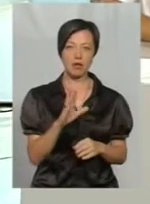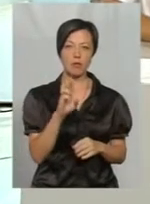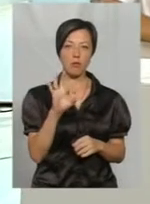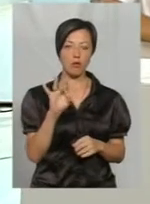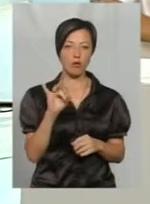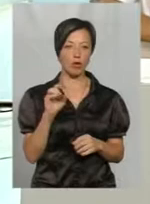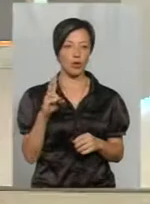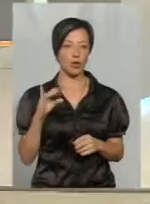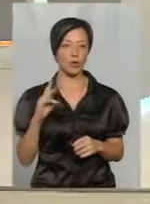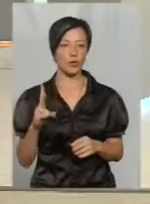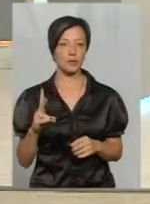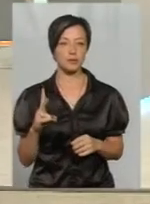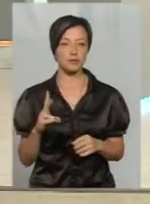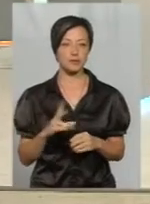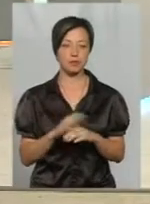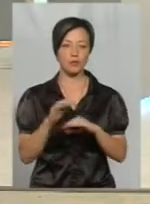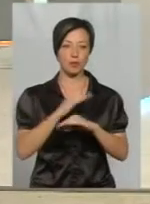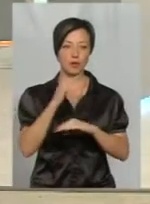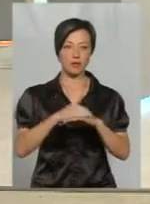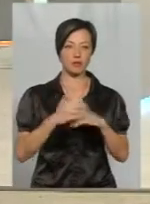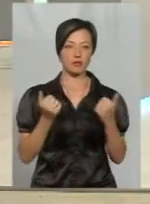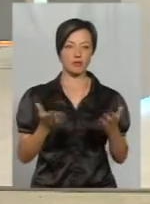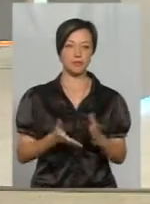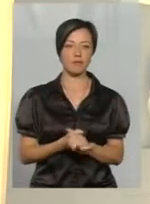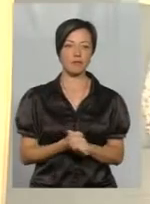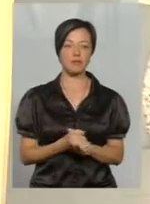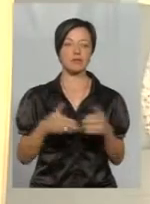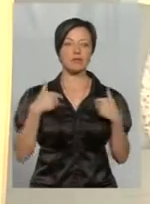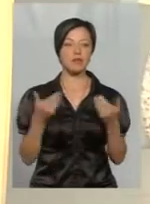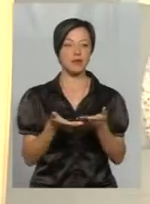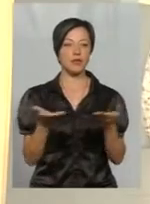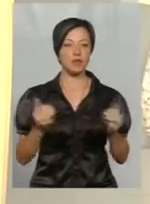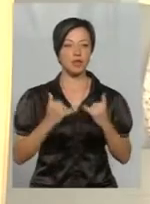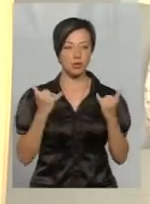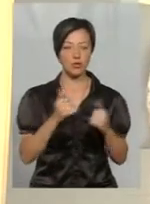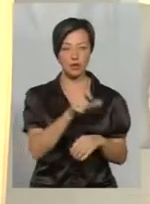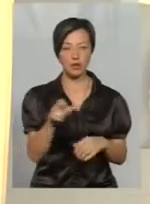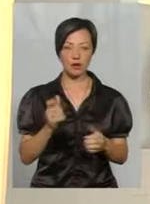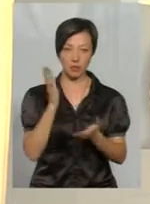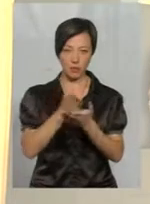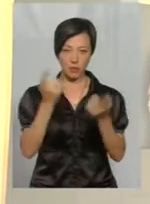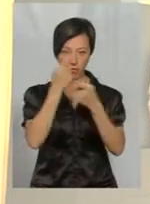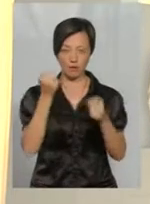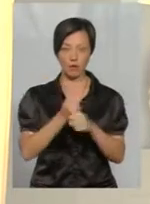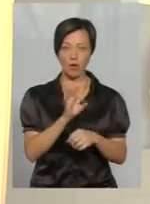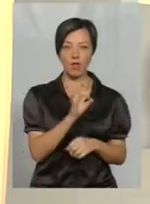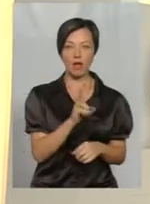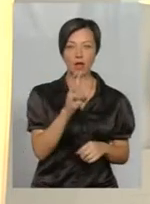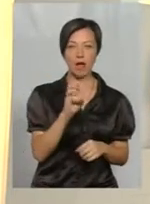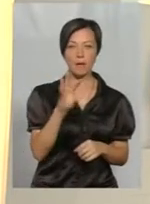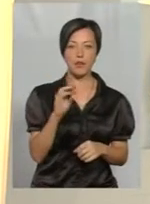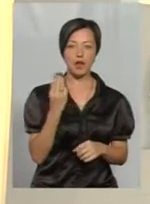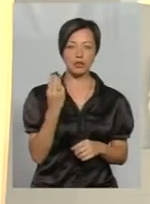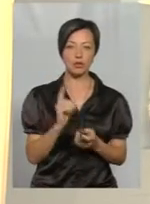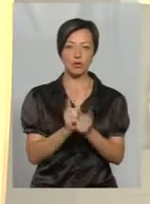Борилюком. Добрий вечір, панове. Добрий вечір. Вітаю вас, шановні глядачі. Для вас у студії «Наживо» працюють Олена Кеміняш